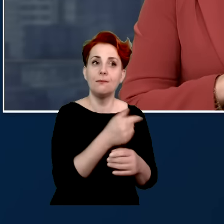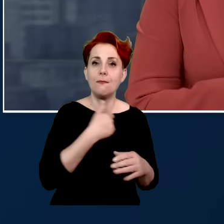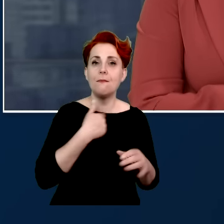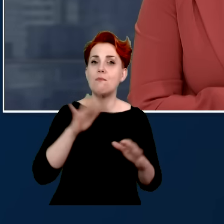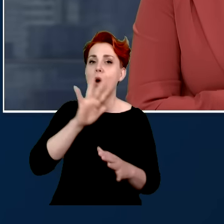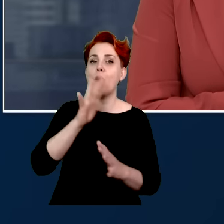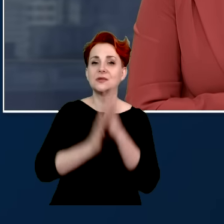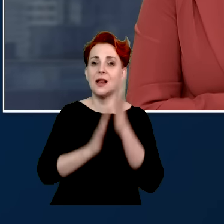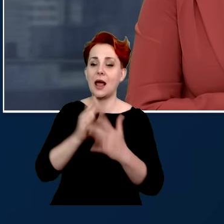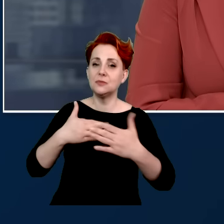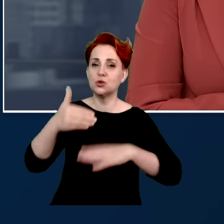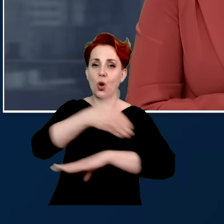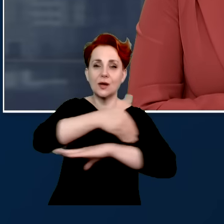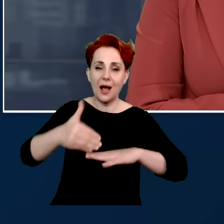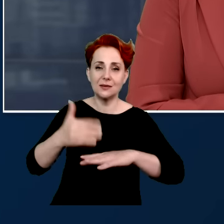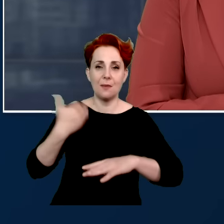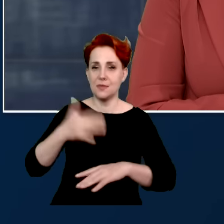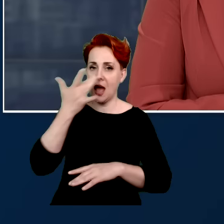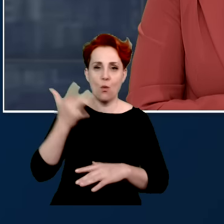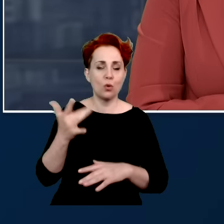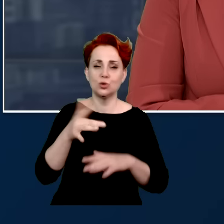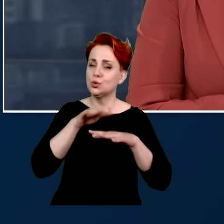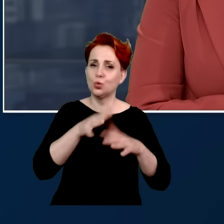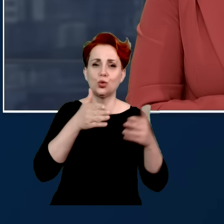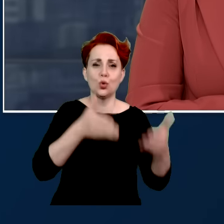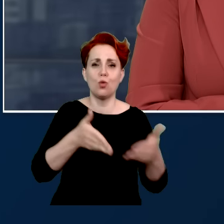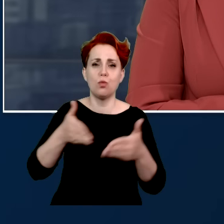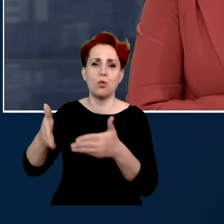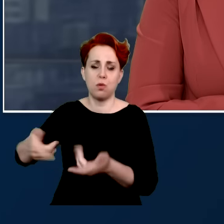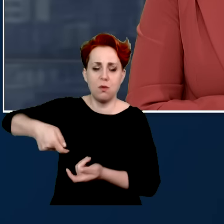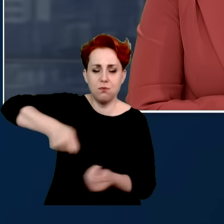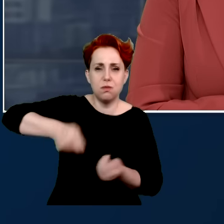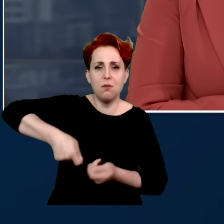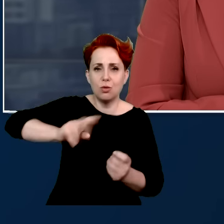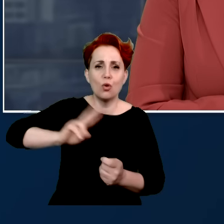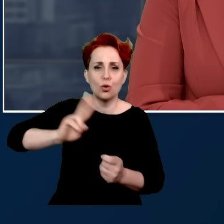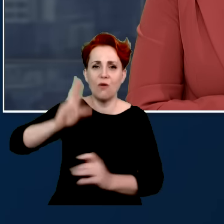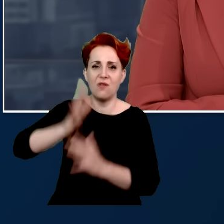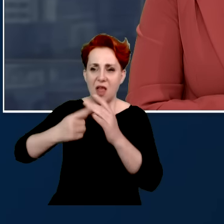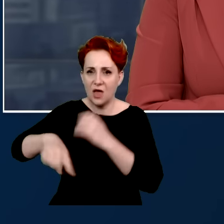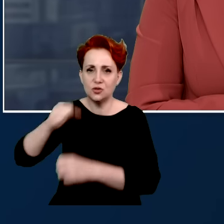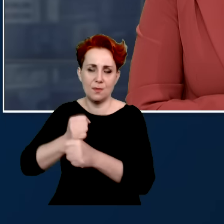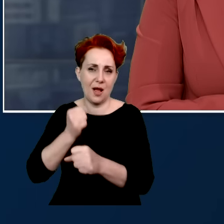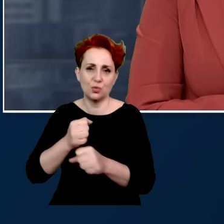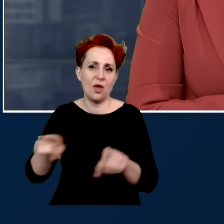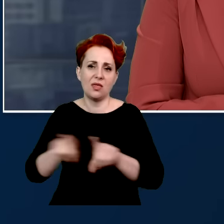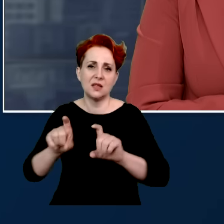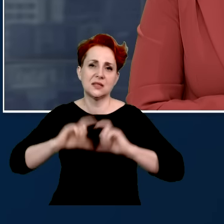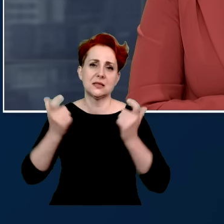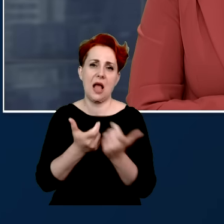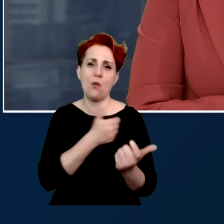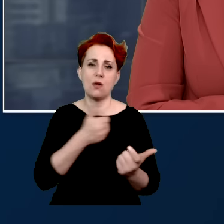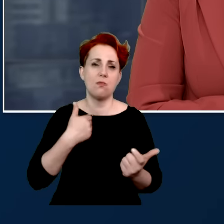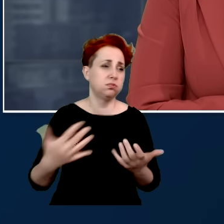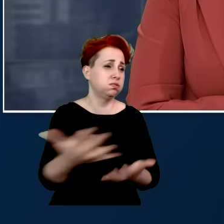lasach przy granicy z Białorusią są masowe groby kopane przez leśników zwożonych z całej Polski właśnie po